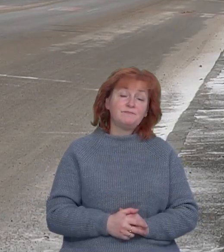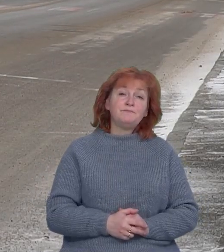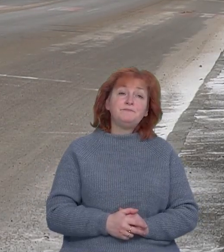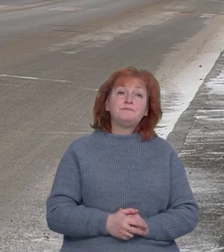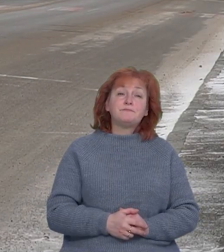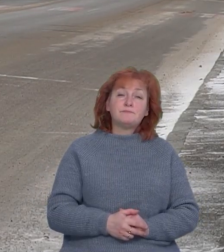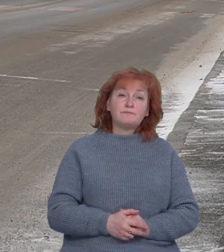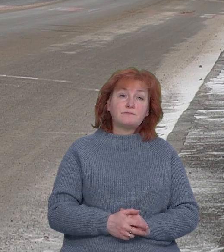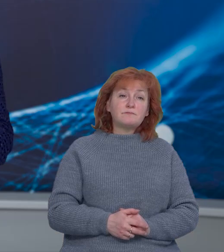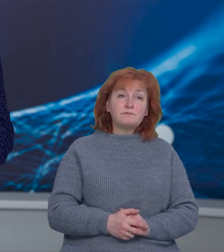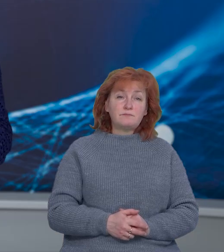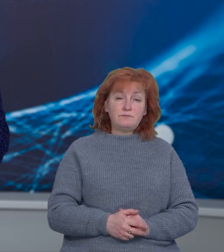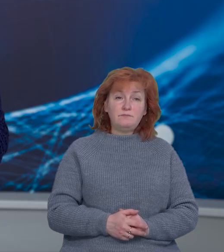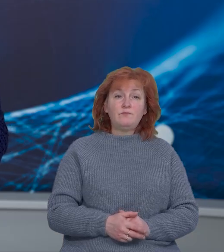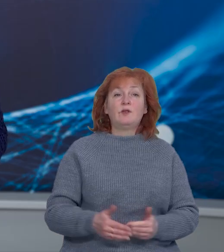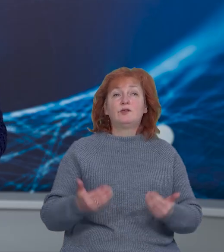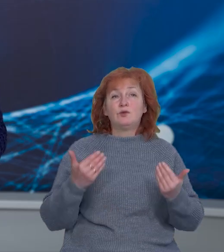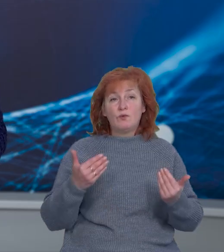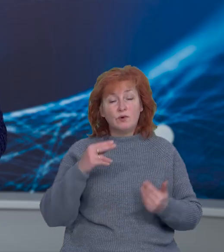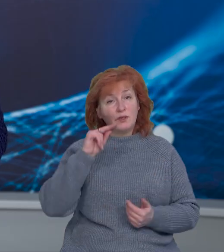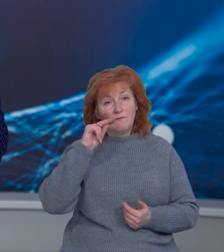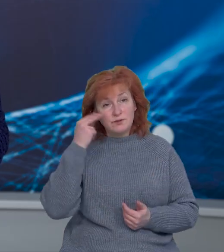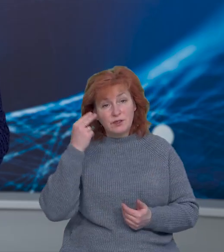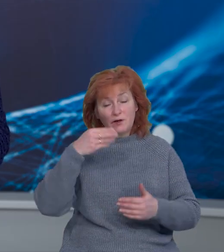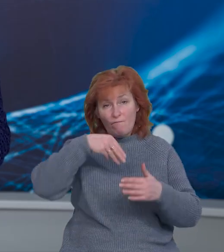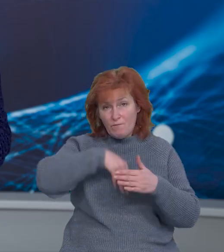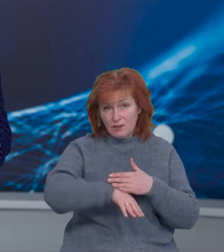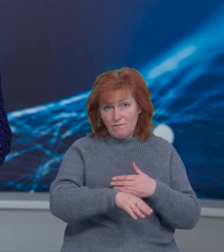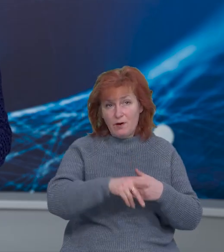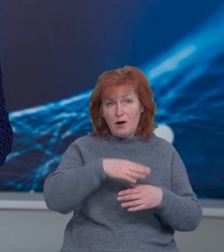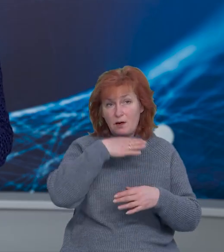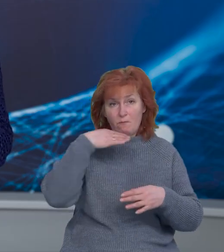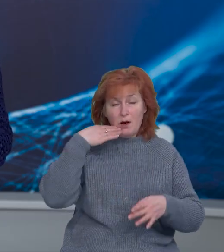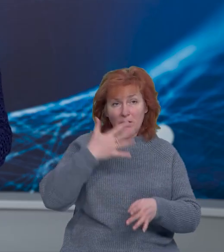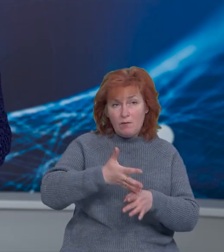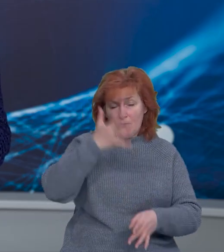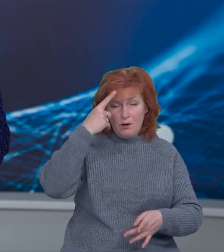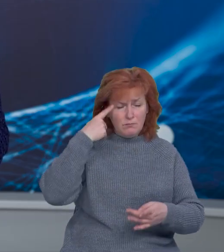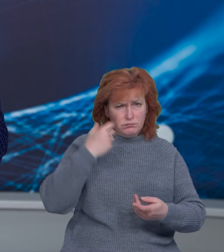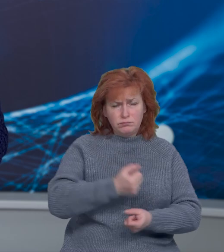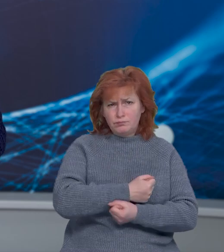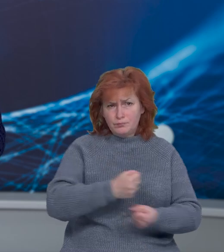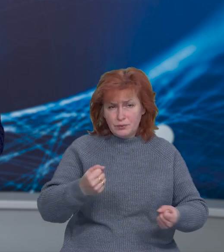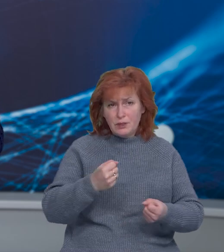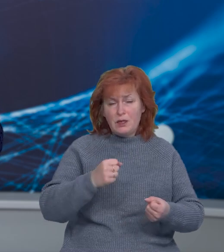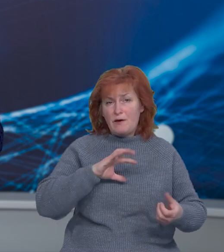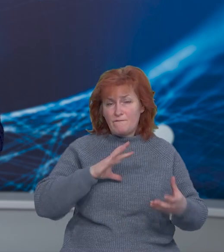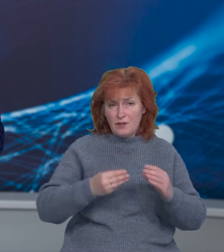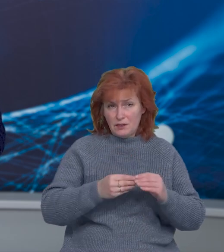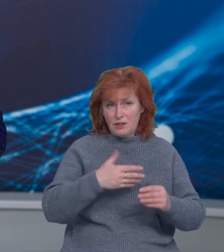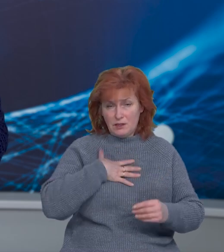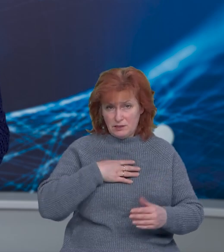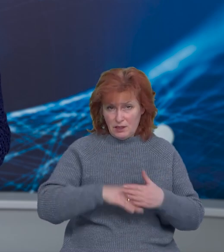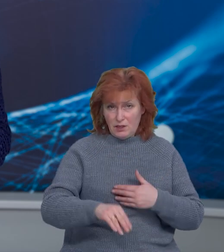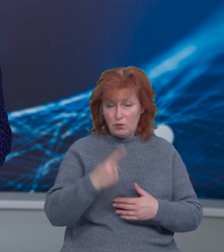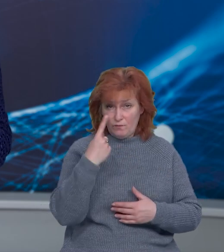новини Чернігів. Сьогодні у Чернігові в підвалі багатоповерхівки вибухнув невідомий предмет, внаслідок чого загинув чоловік.